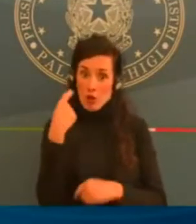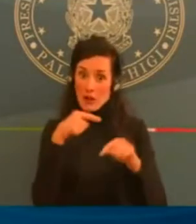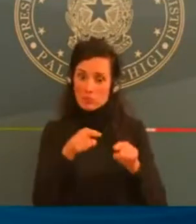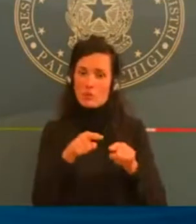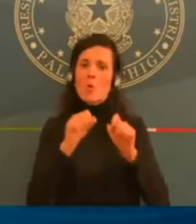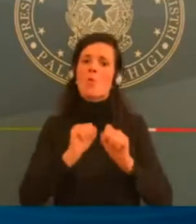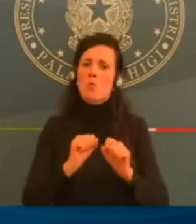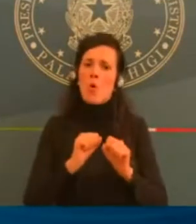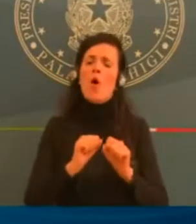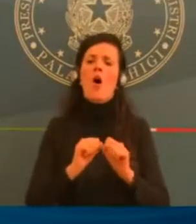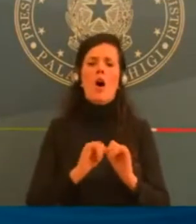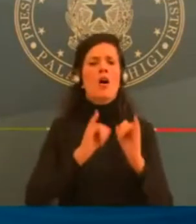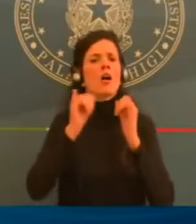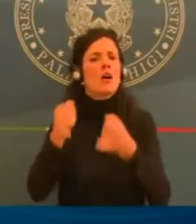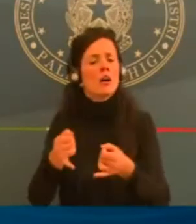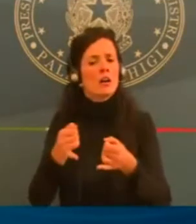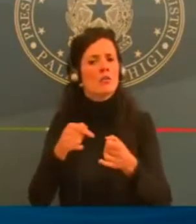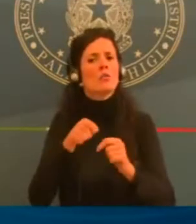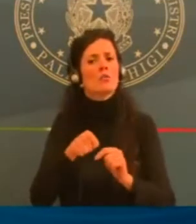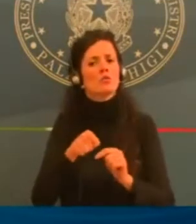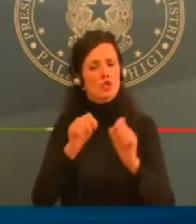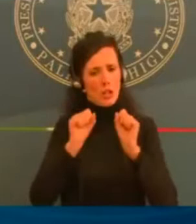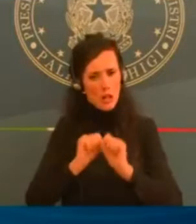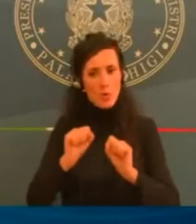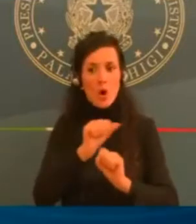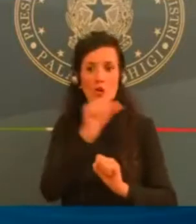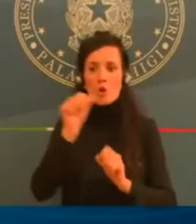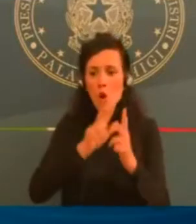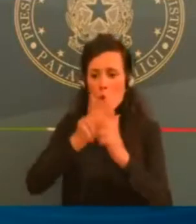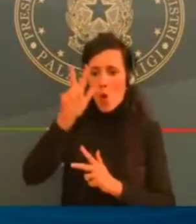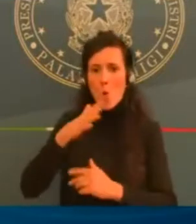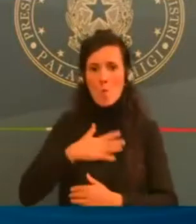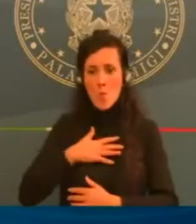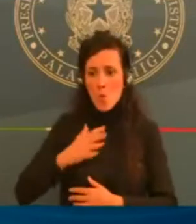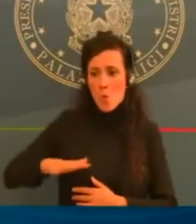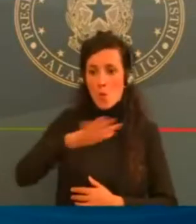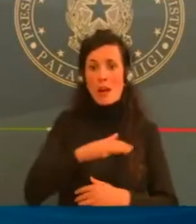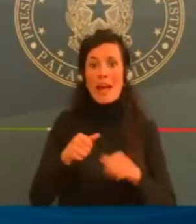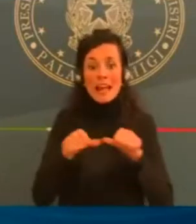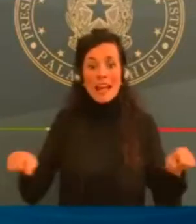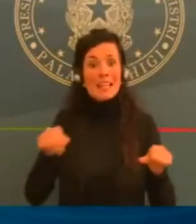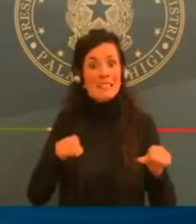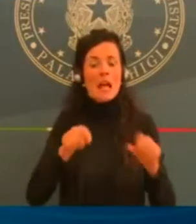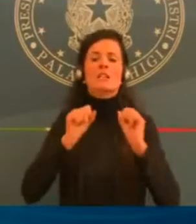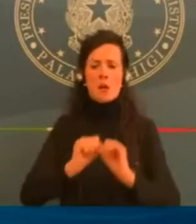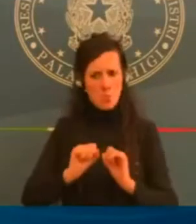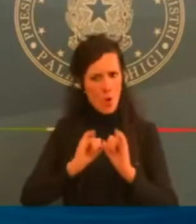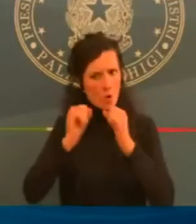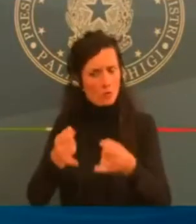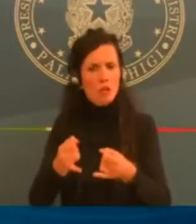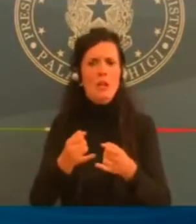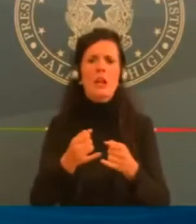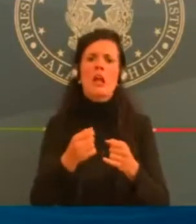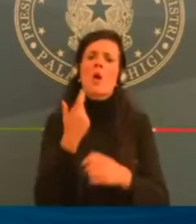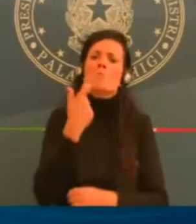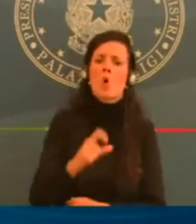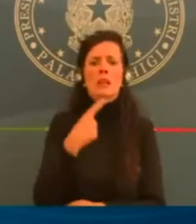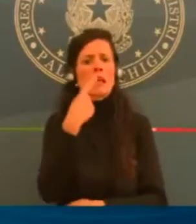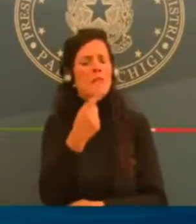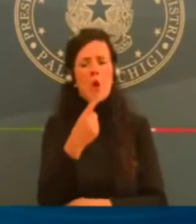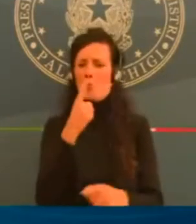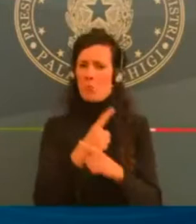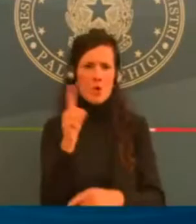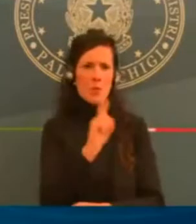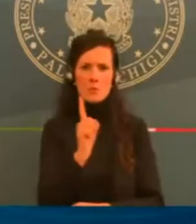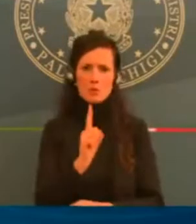giustificare il motivo. Però qui dobbiamo raccogliere un indirizzo del Parlamento che è stato chiaro per